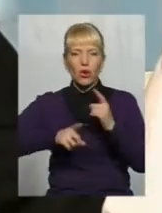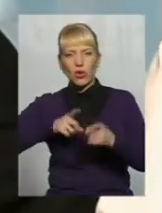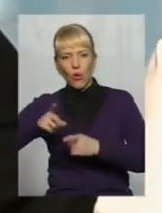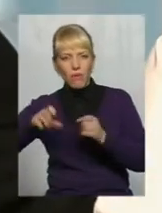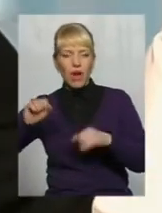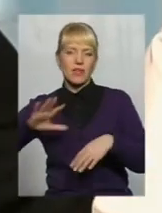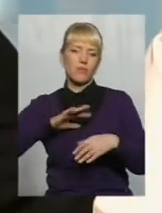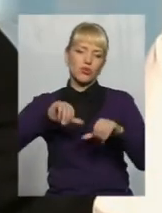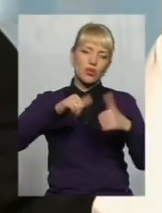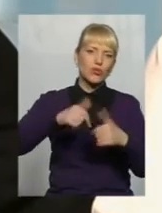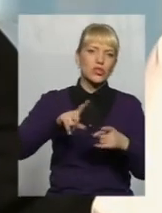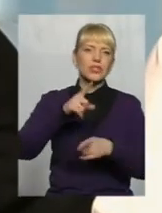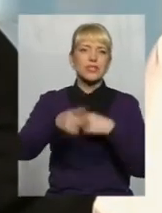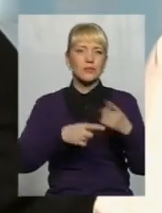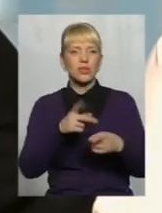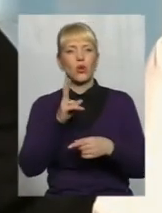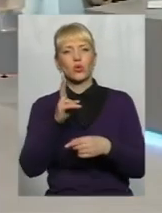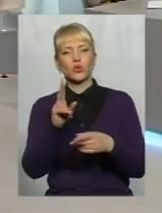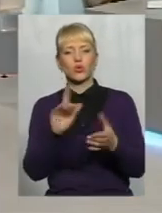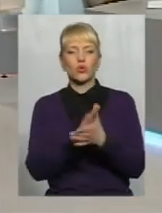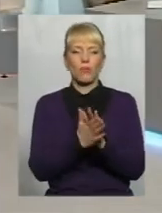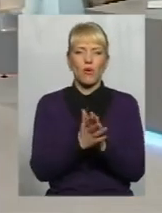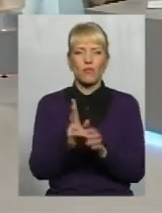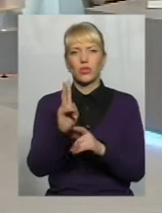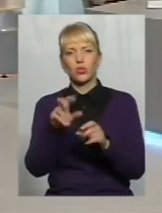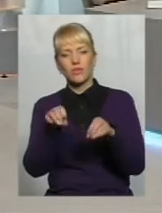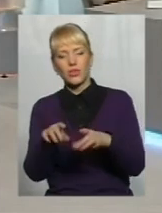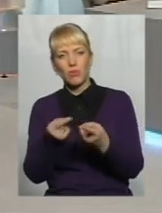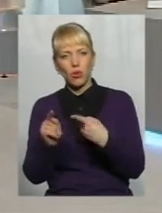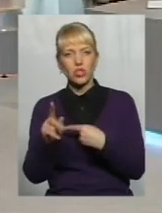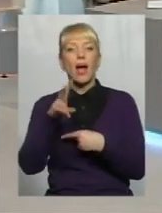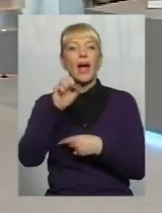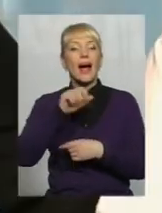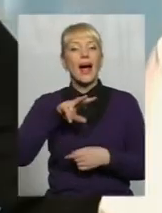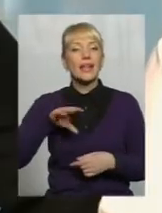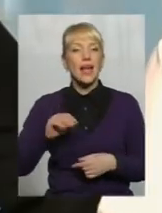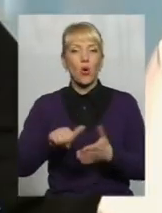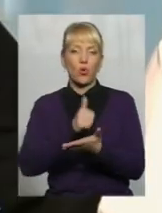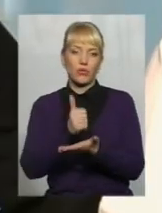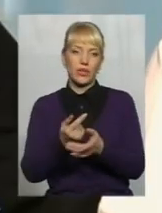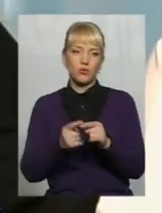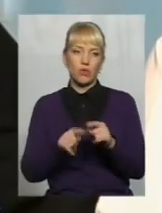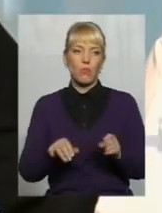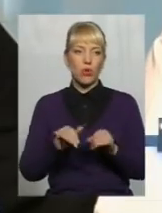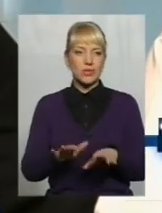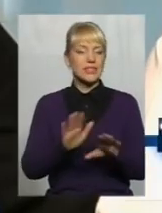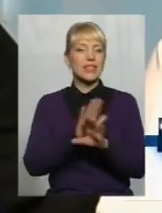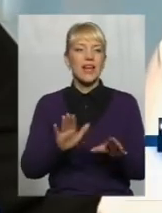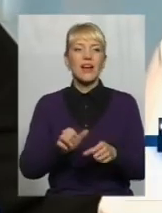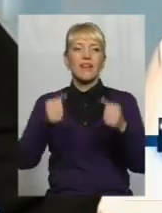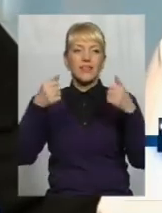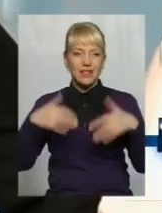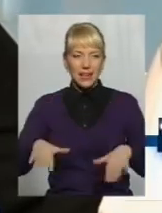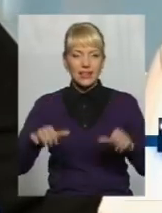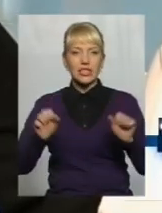можуть змінюватися Хтось домовився, хтось не вирішив по-іншому Але головне в цьому процесі не втратити спроможність Це